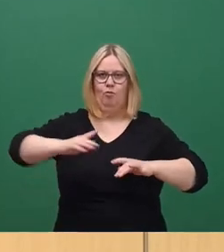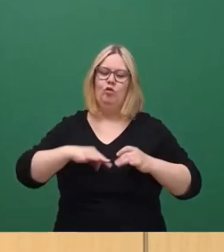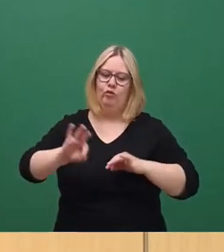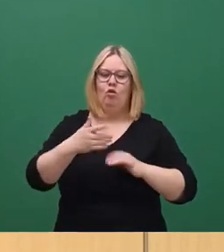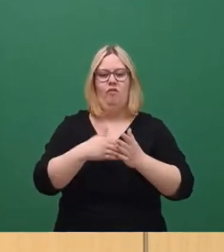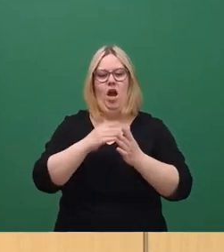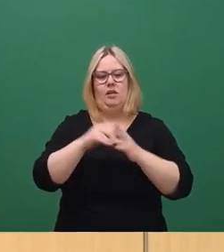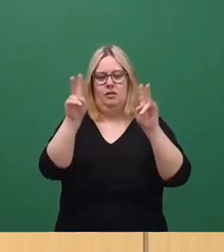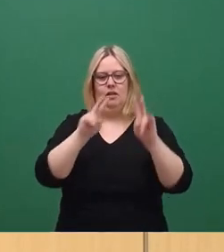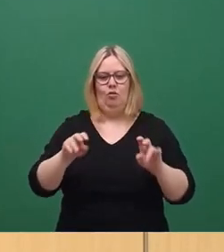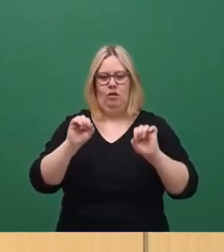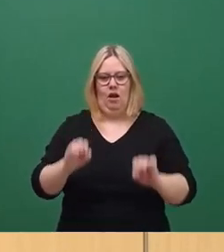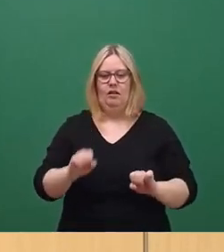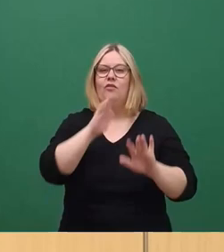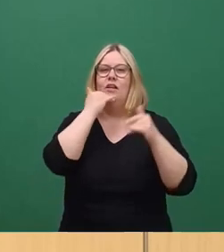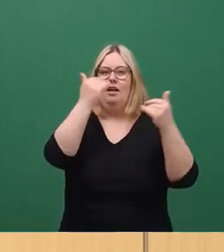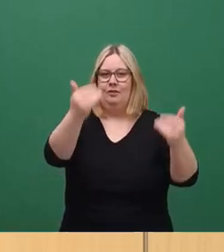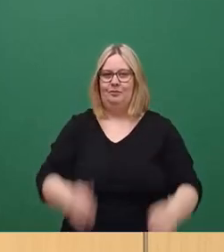Sanierungsmaßnahmen geben. Vielen Dank.